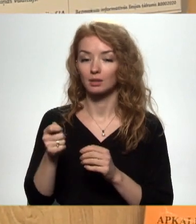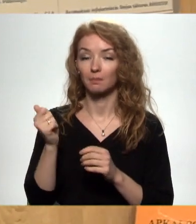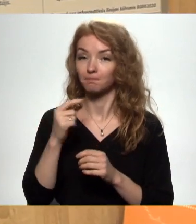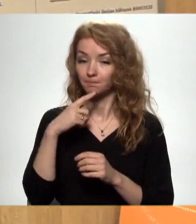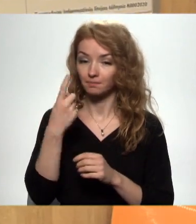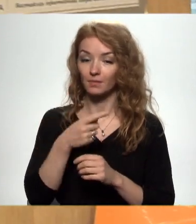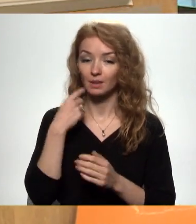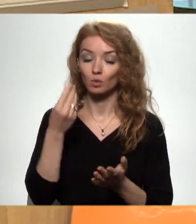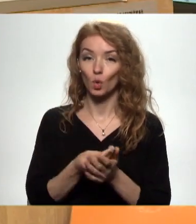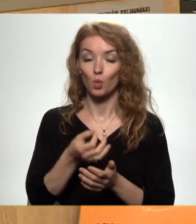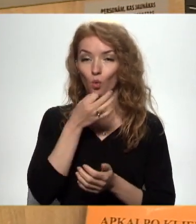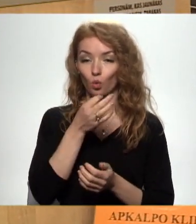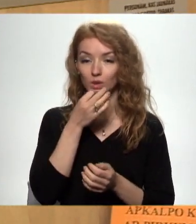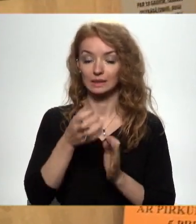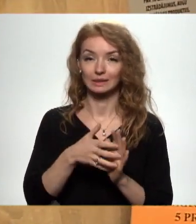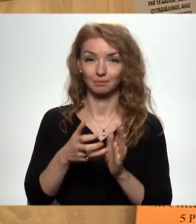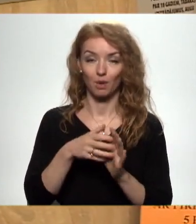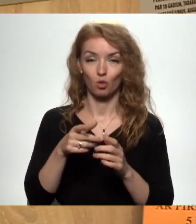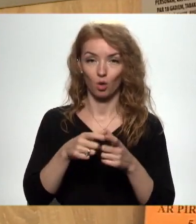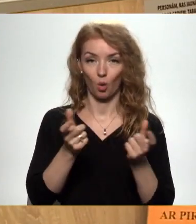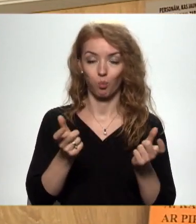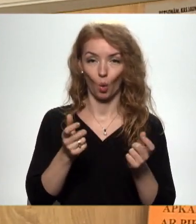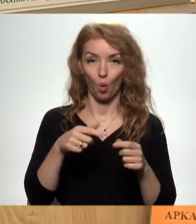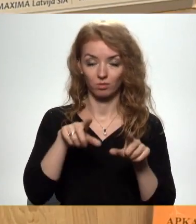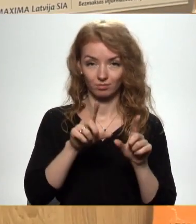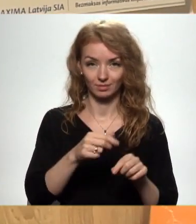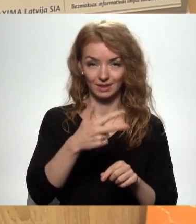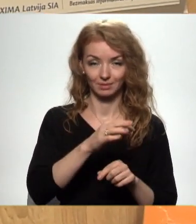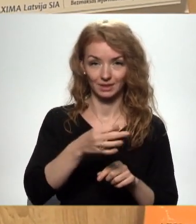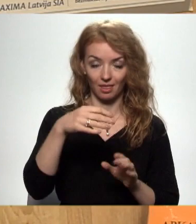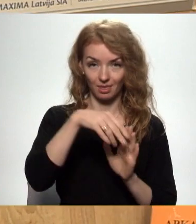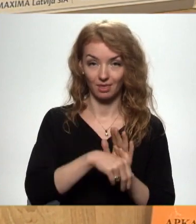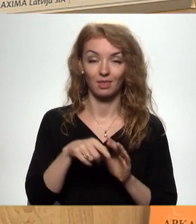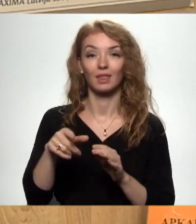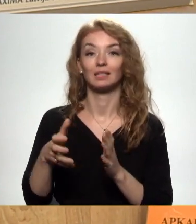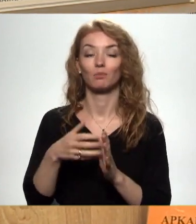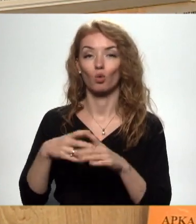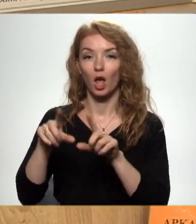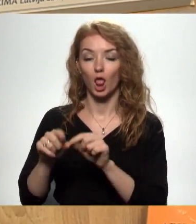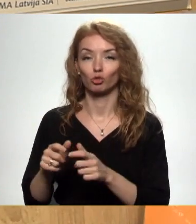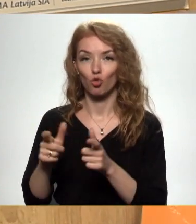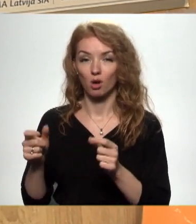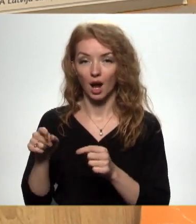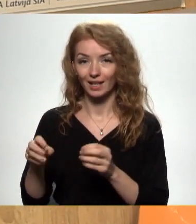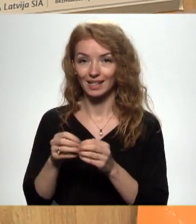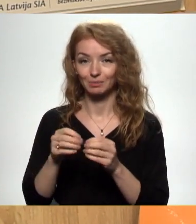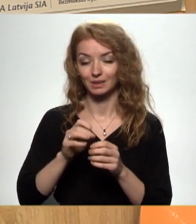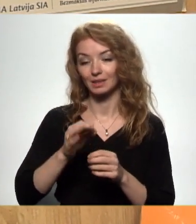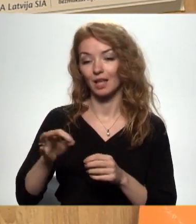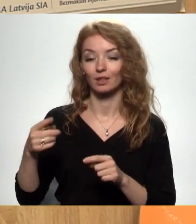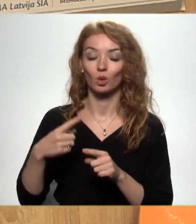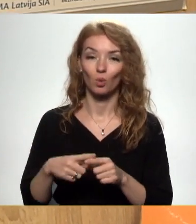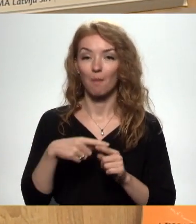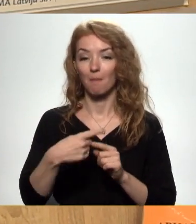vēlētos iegādāties koženīti, izmantot depozītu kuponu 30 centu vērtībā, izmantot lojāltātes karti 10 centu